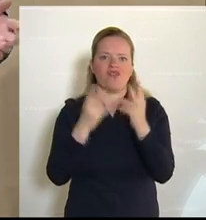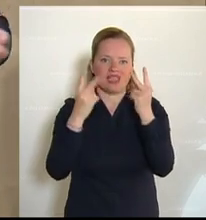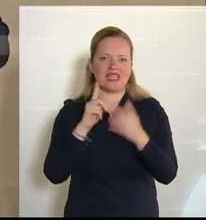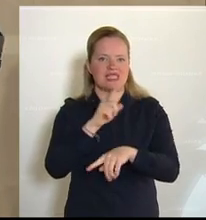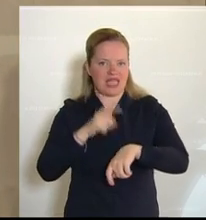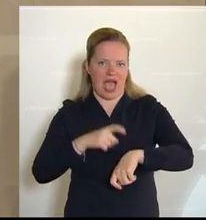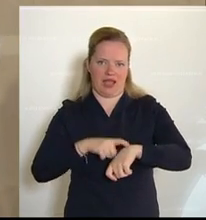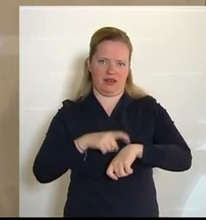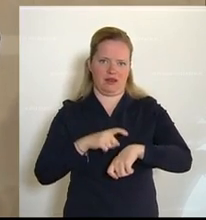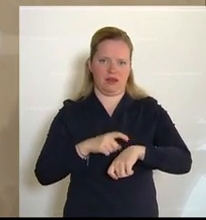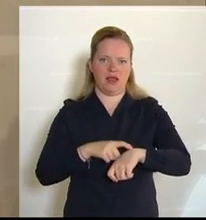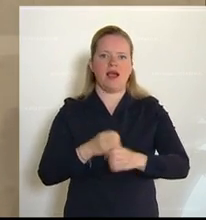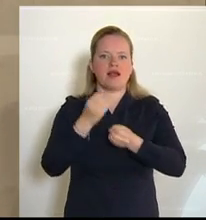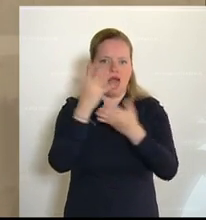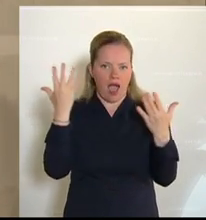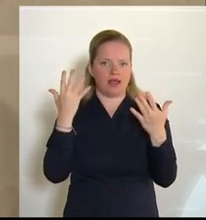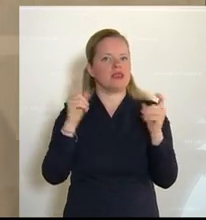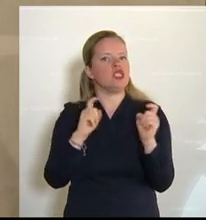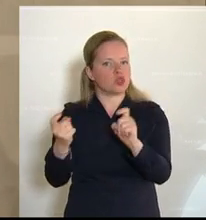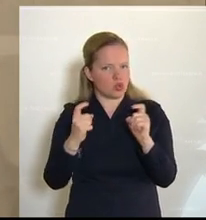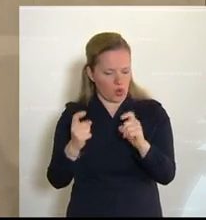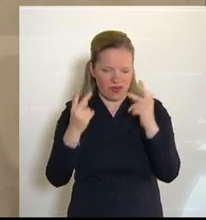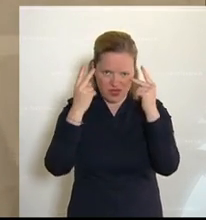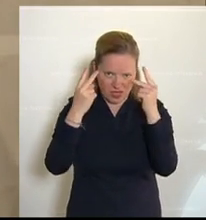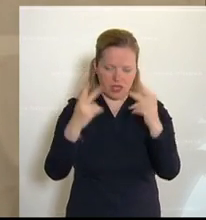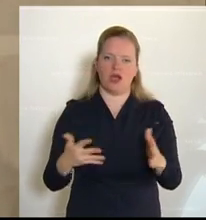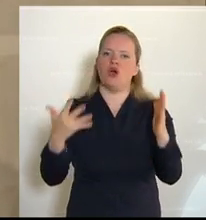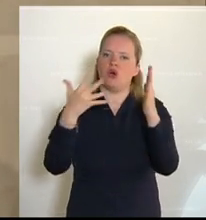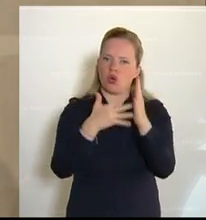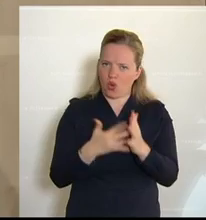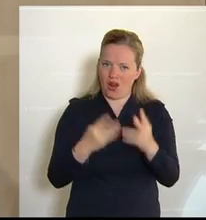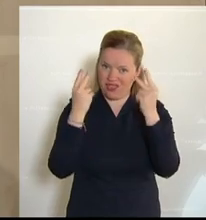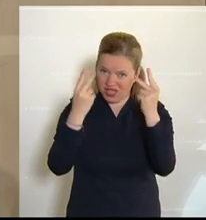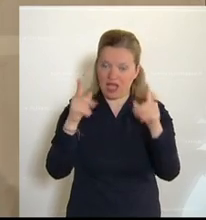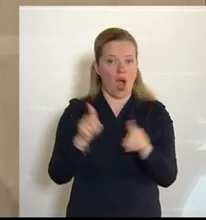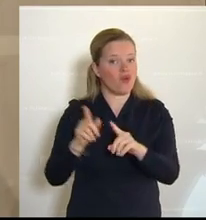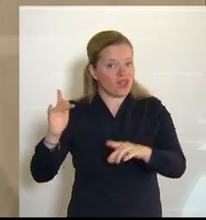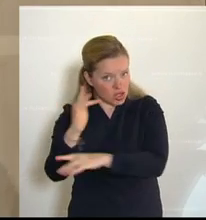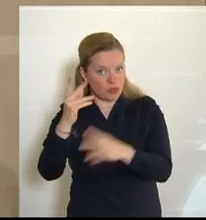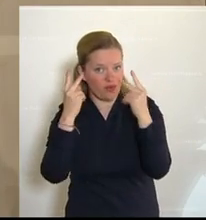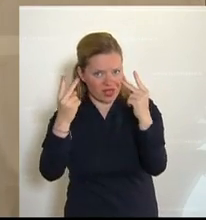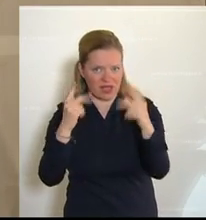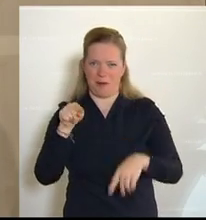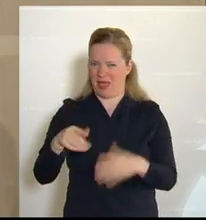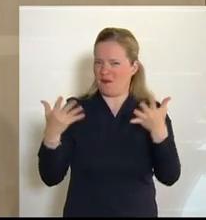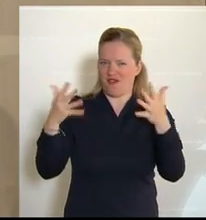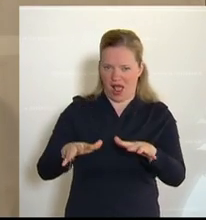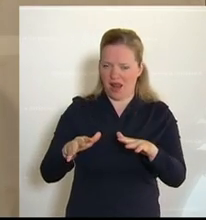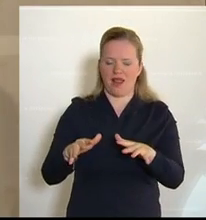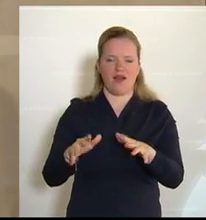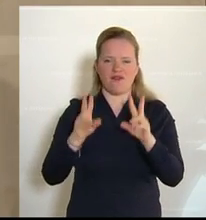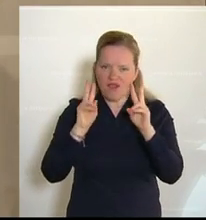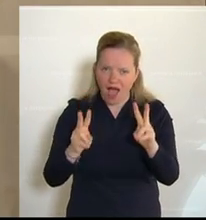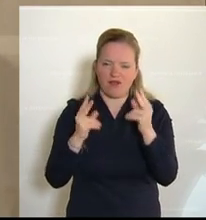Und natürlich ist eine ausreichende Diskussion wichtig. Es ist Kontrolle wichtig, auch Widerspruch wichtig. Aber in diesem Fall war es wichtig,